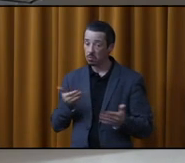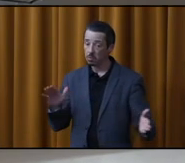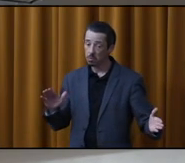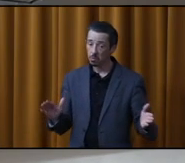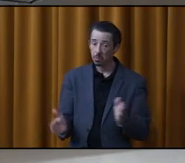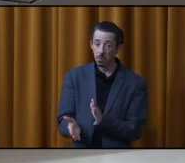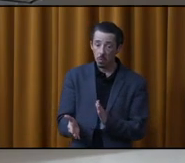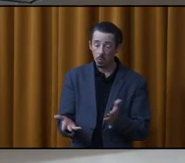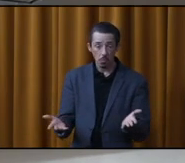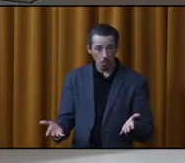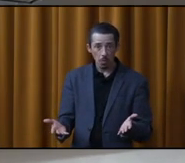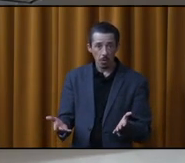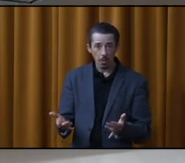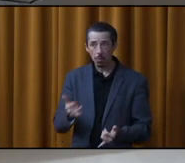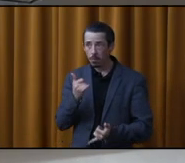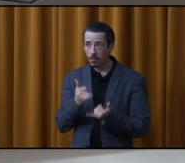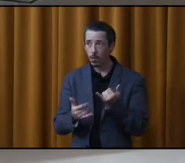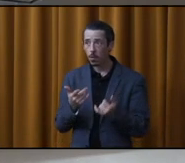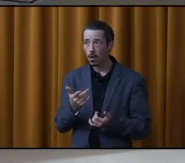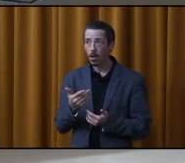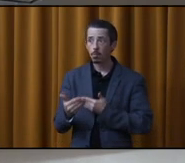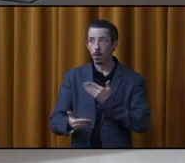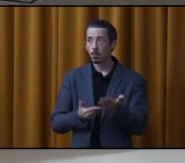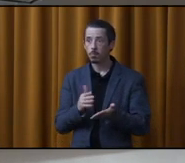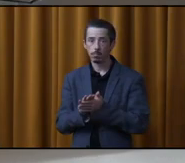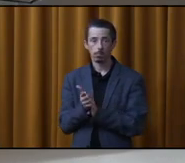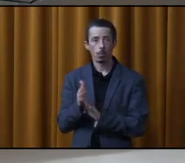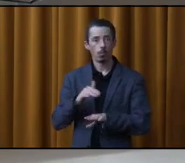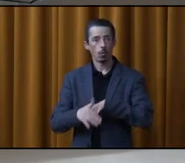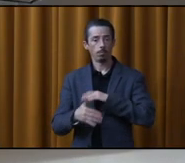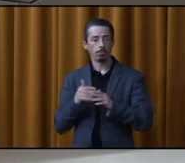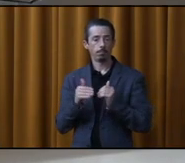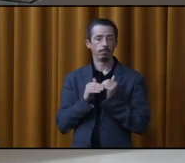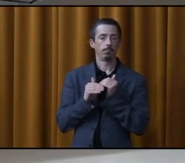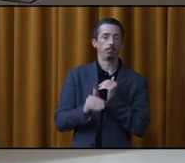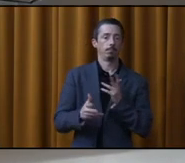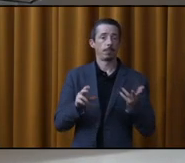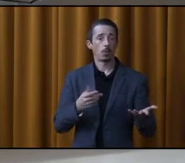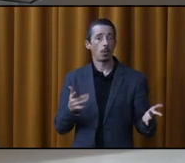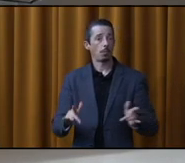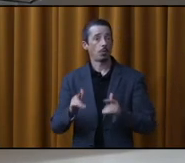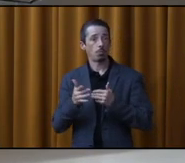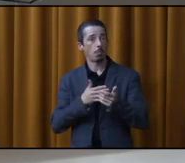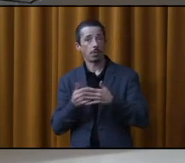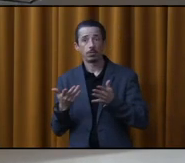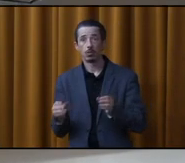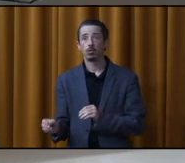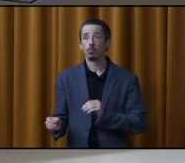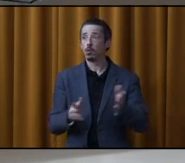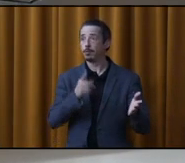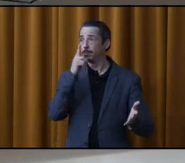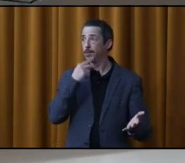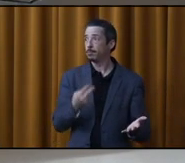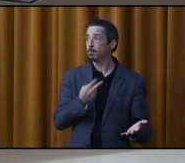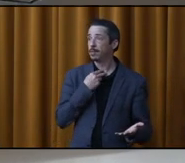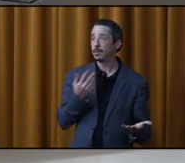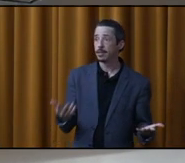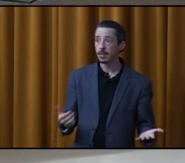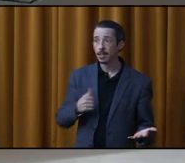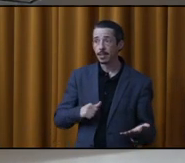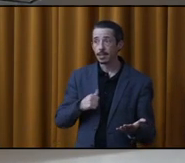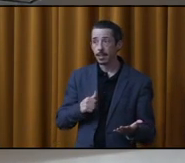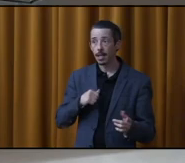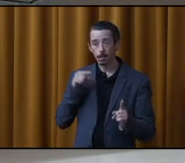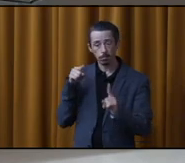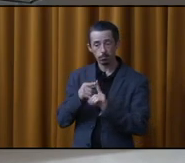longtemps. Tu pourras-tu finir probablement ton temps? » J'ai dit « Non, je ne peux pas quitter la place. Je ne peux pas déménager. » vais essayer d